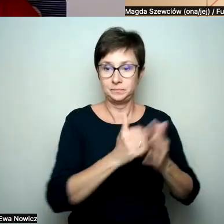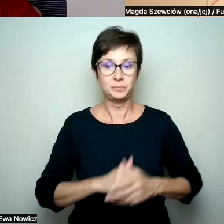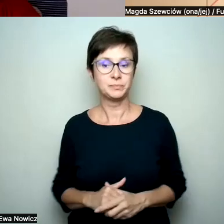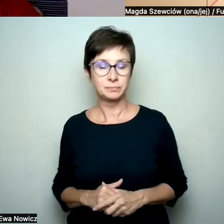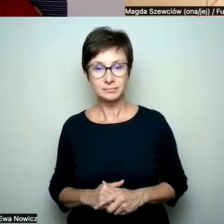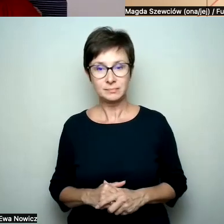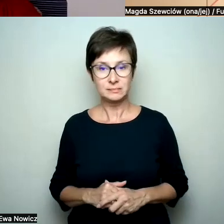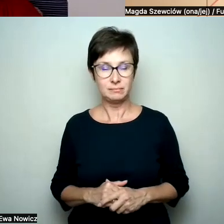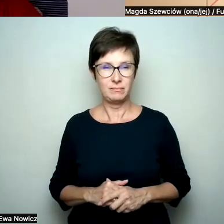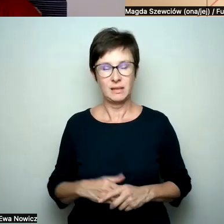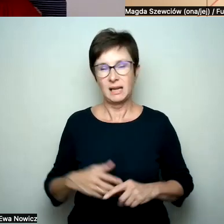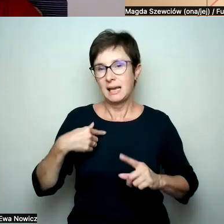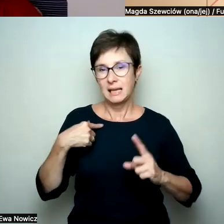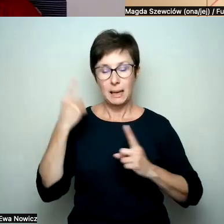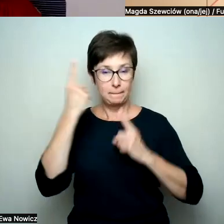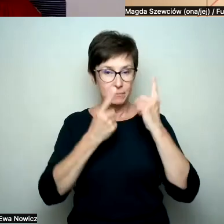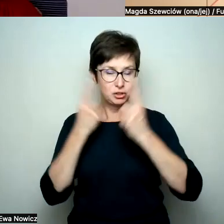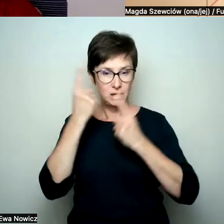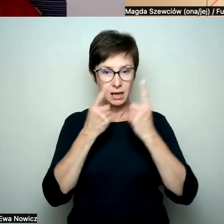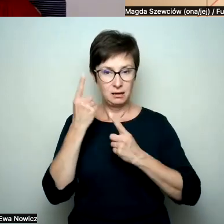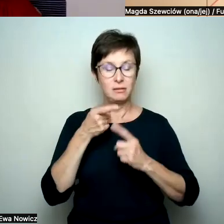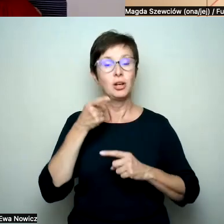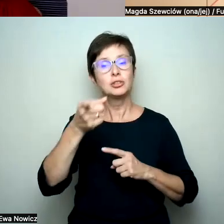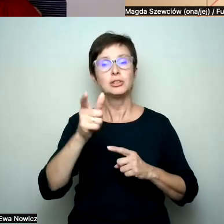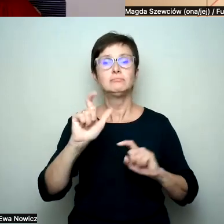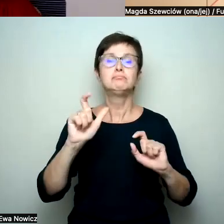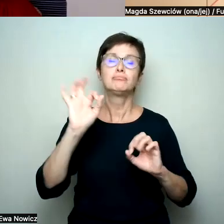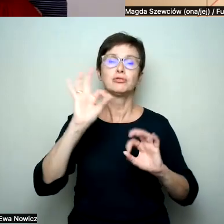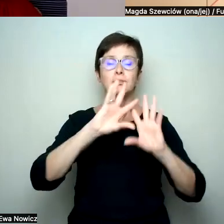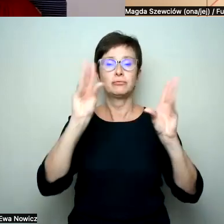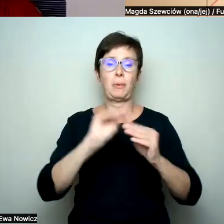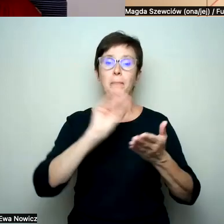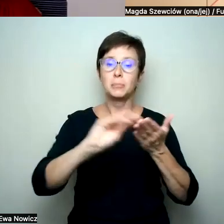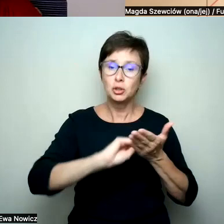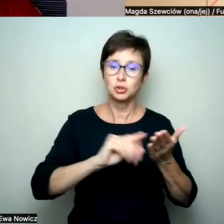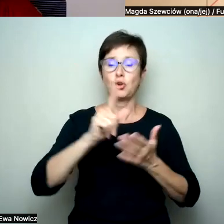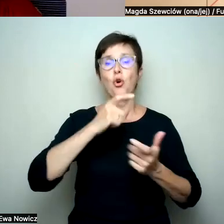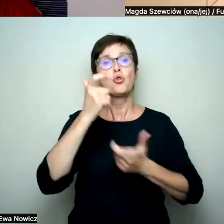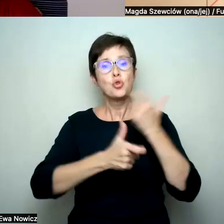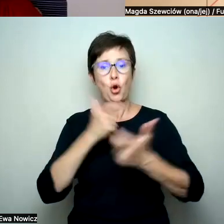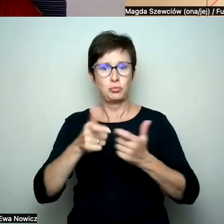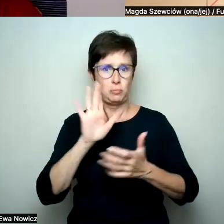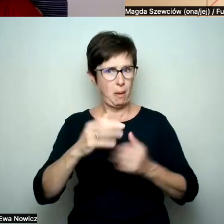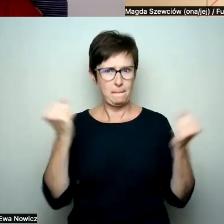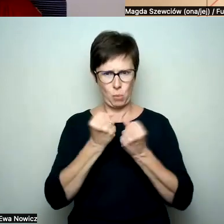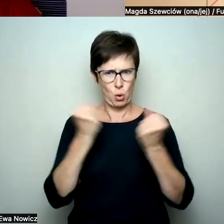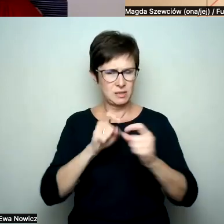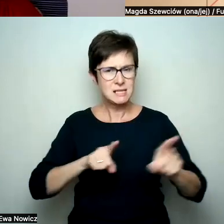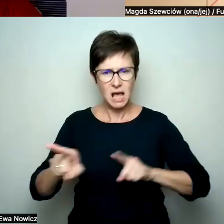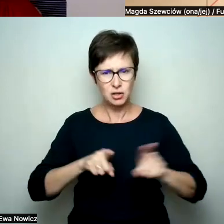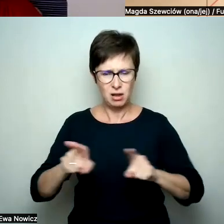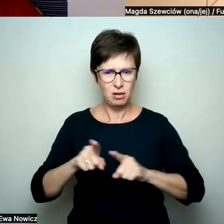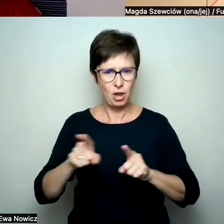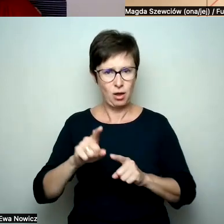Ja sobie myślę, że to, co piszesz i to, co robisz, ma ogromne znaczenie. To znaczy na pewno ma znaczenie dla osób,